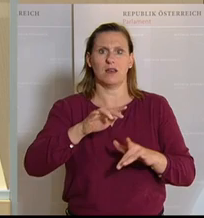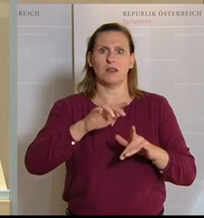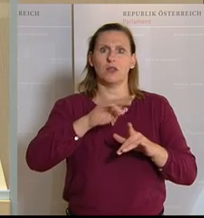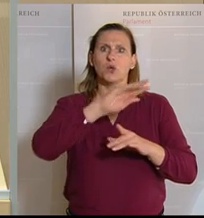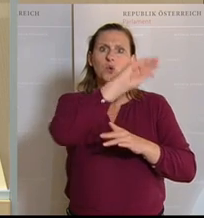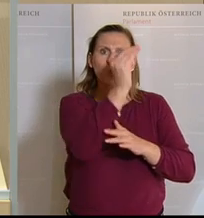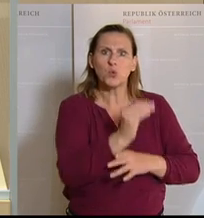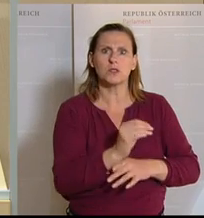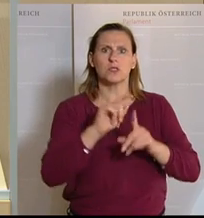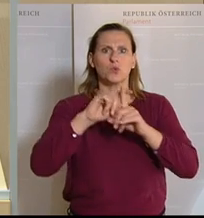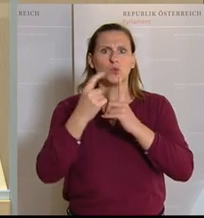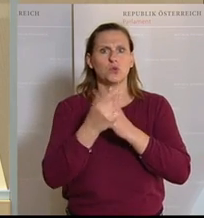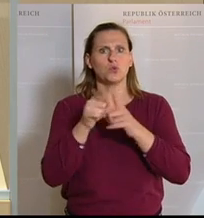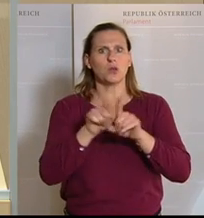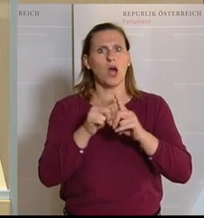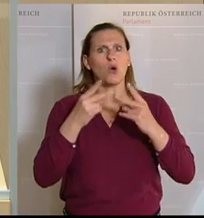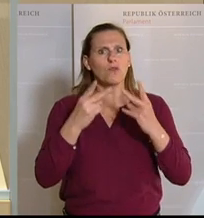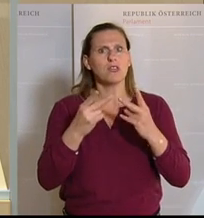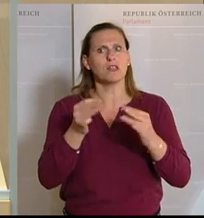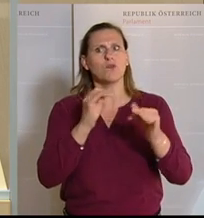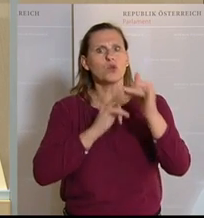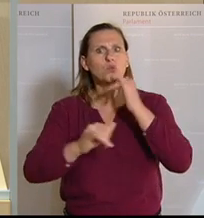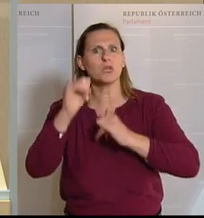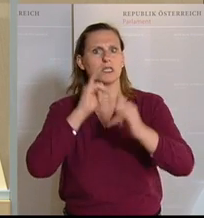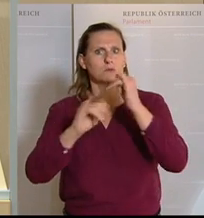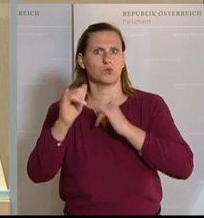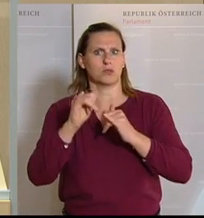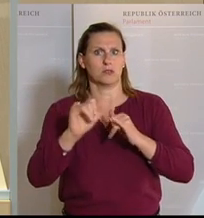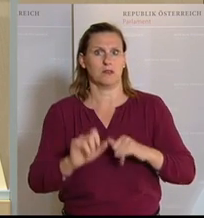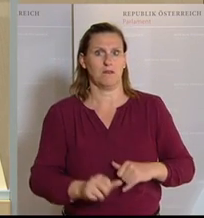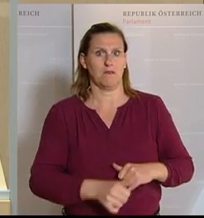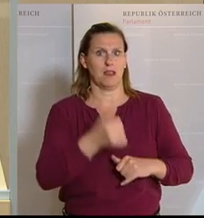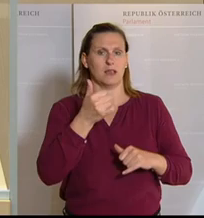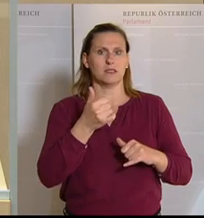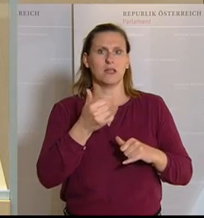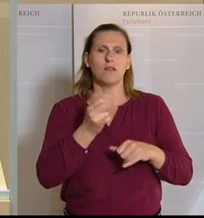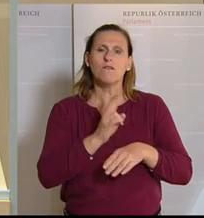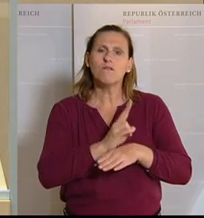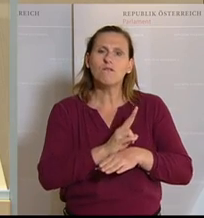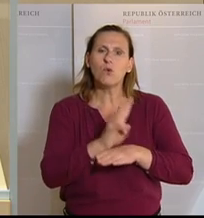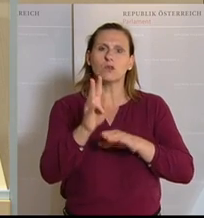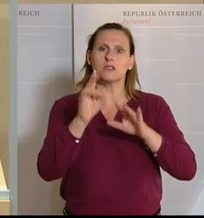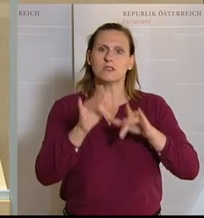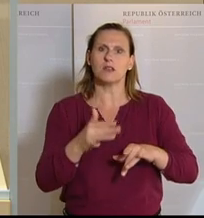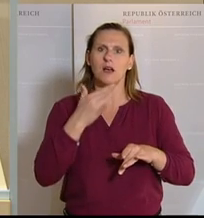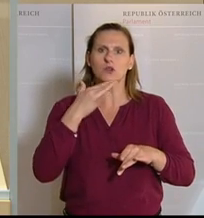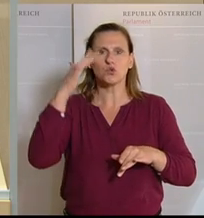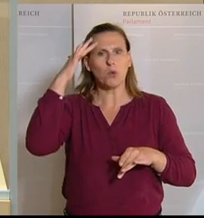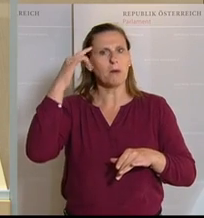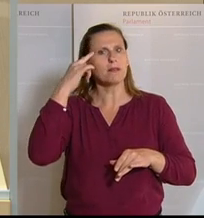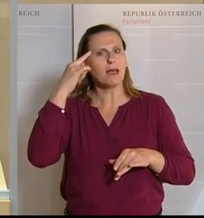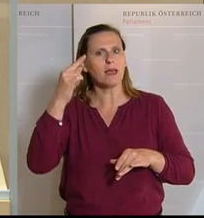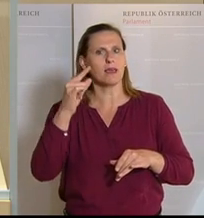sind auch ganz wesentlich für den Tourismus. Und wenn ich an einen ersten zarten Sommertourismus hier in Österreich denke,